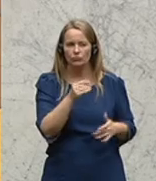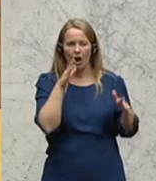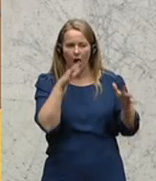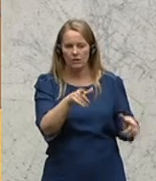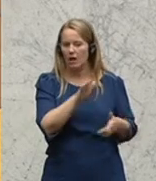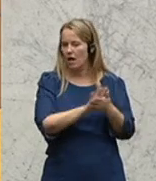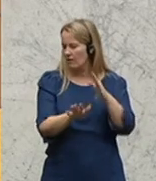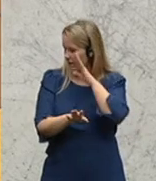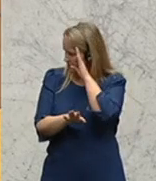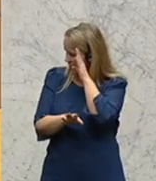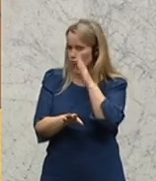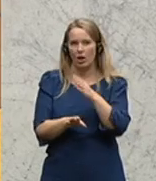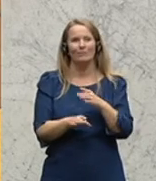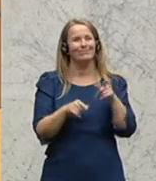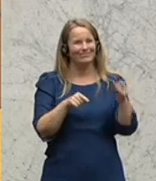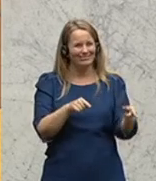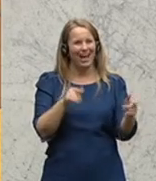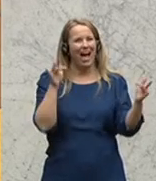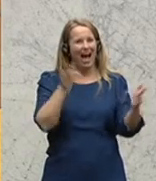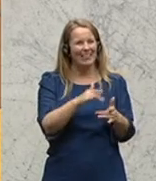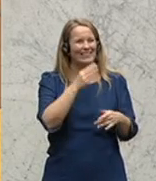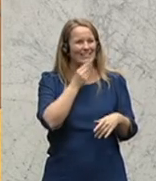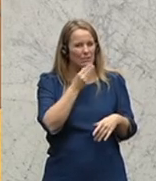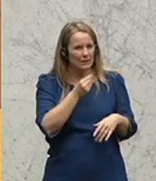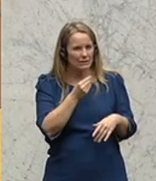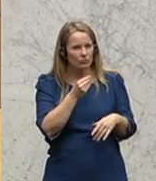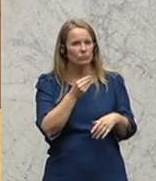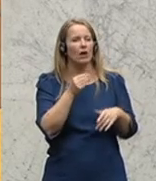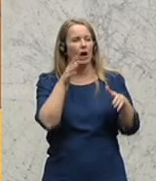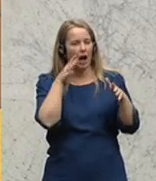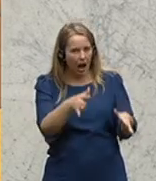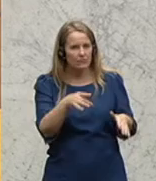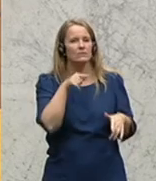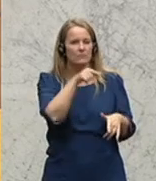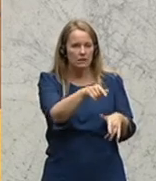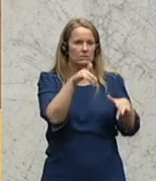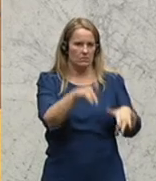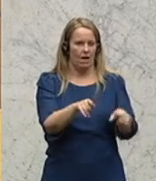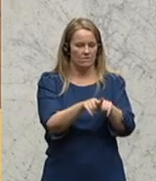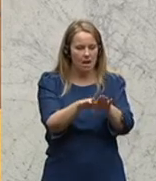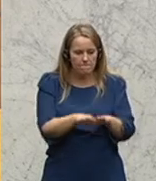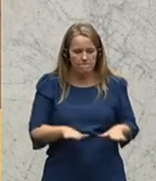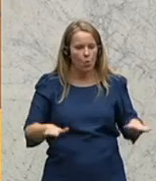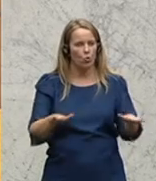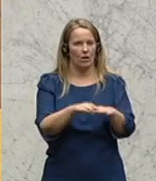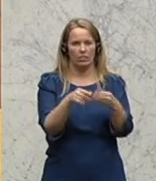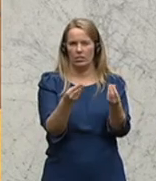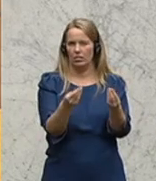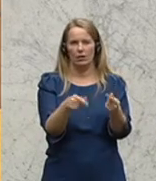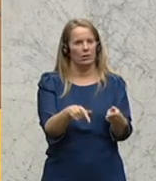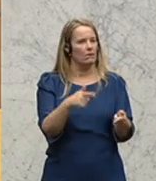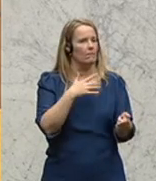Hass. Und Antisemitismus und Hass, ja, das ist ja der Boden, der entsetzlich